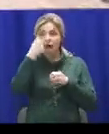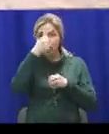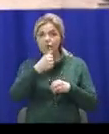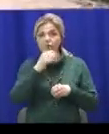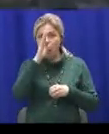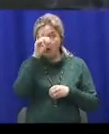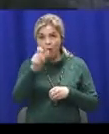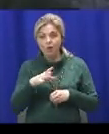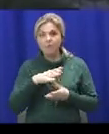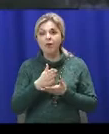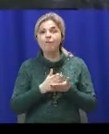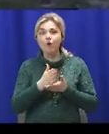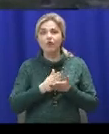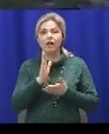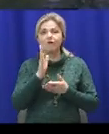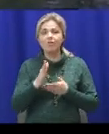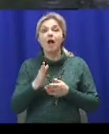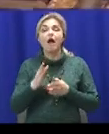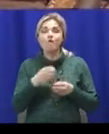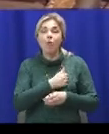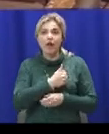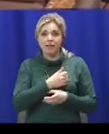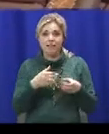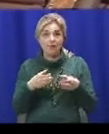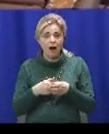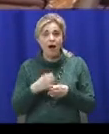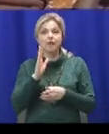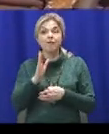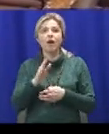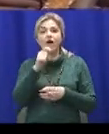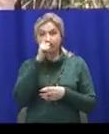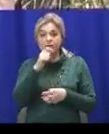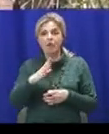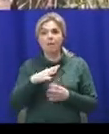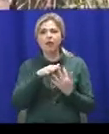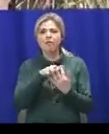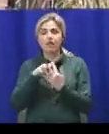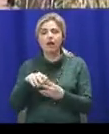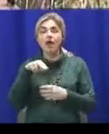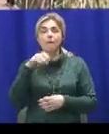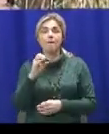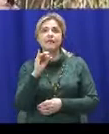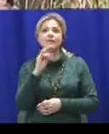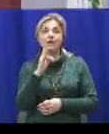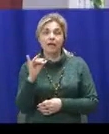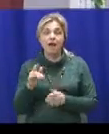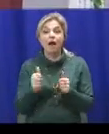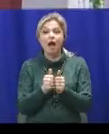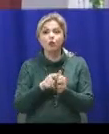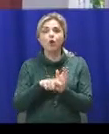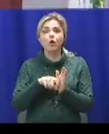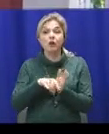93-ї окремої механізованої бригади. В ті дні його підрозділ є в запеклі боїв в селищі Піски під Донецьким аеропортом.